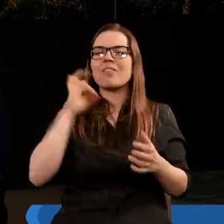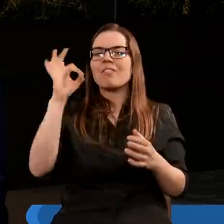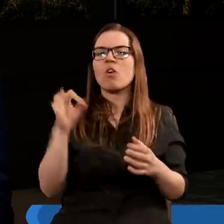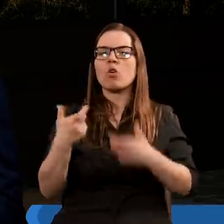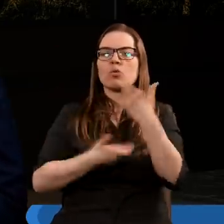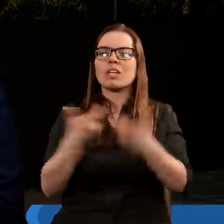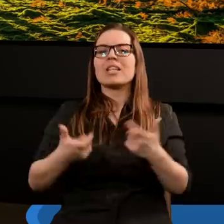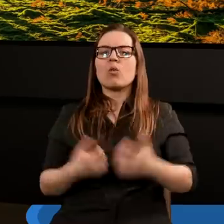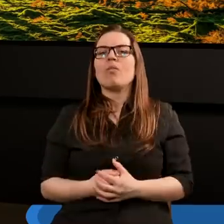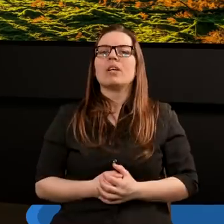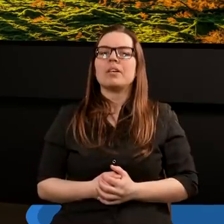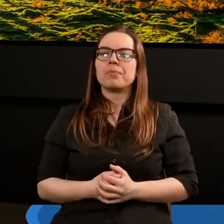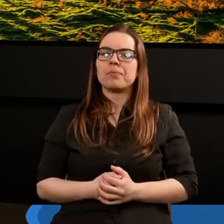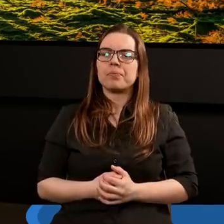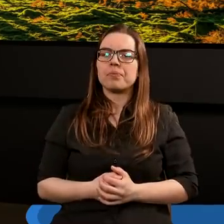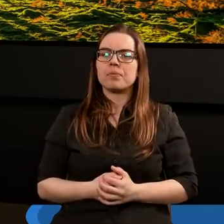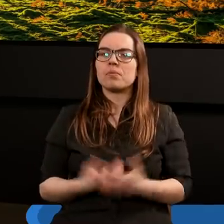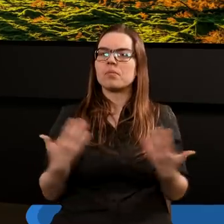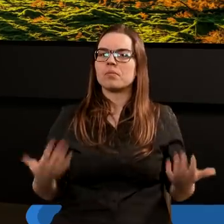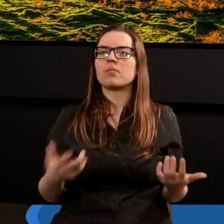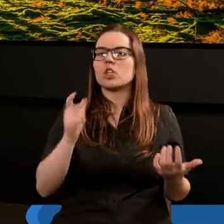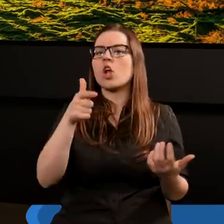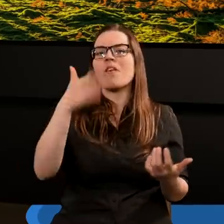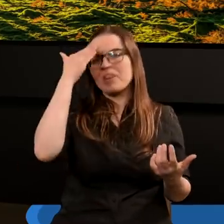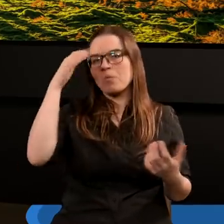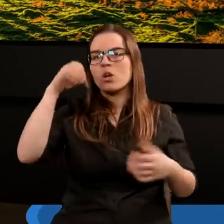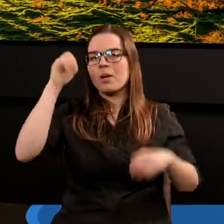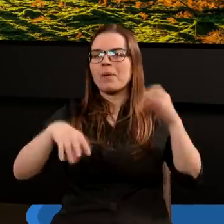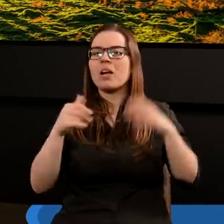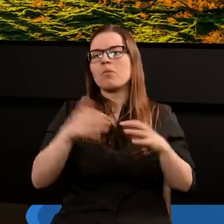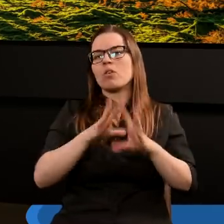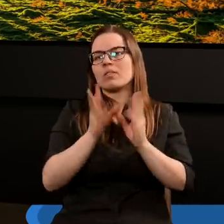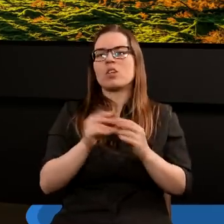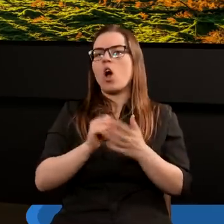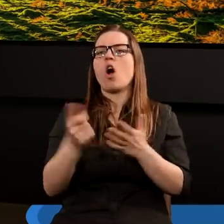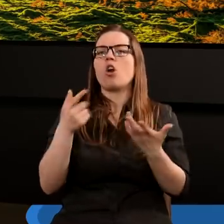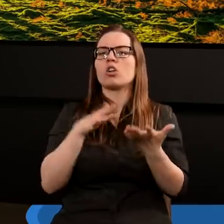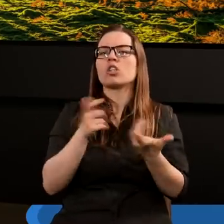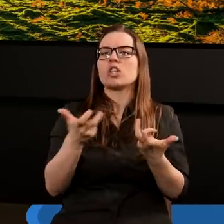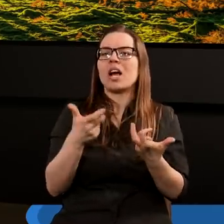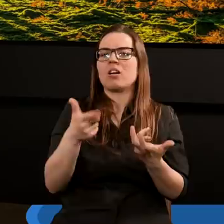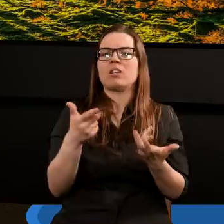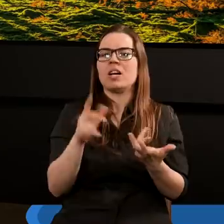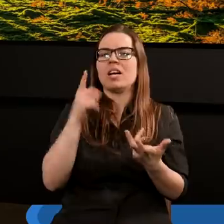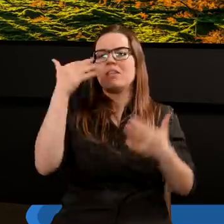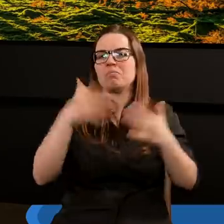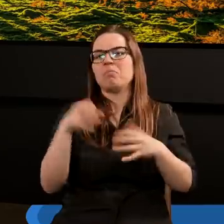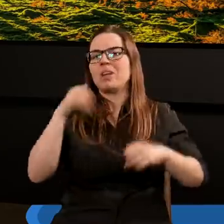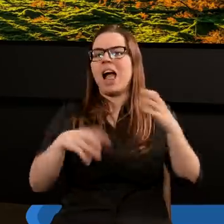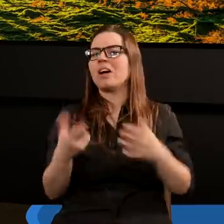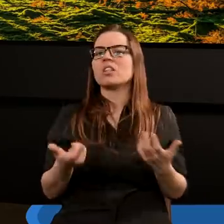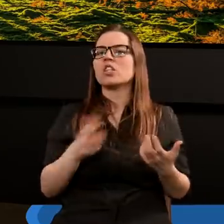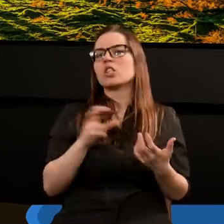uczynkach. Co wiemy o tych plagach? Może w ogóle zacznijmy od tego, jak myślicie, literalne plagi